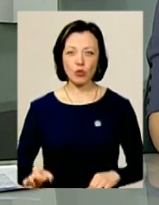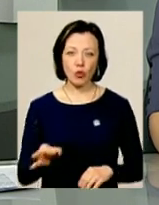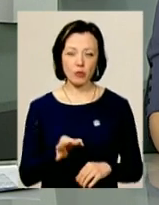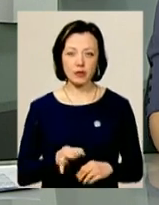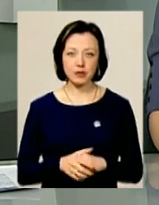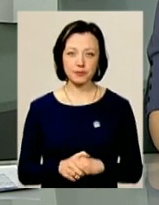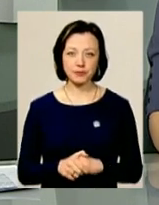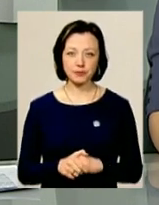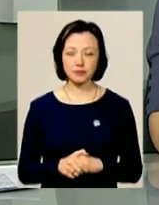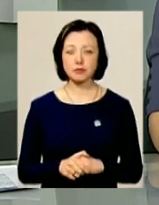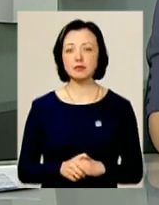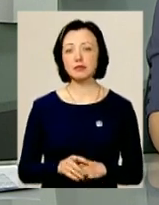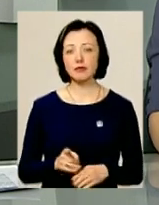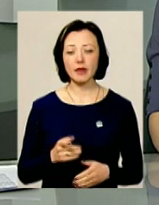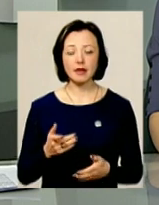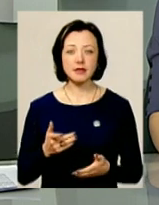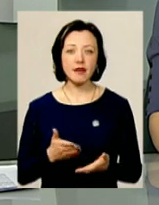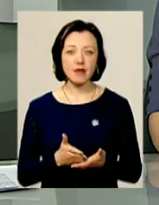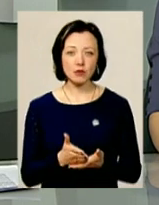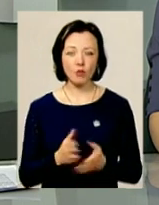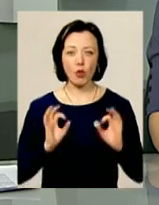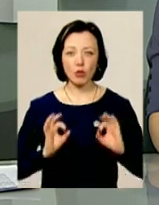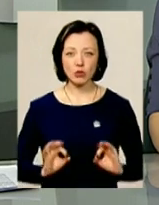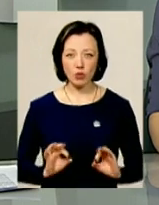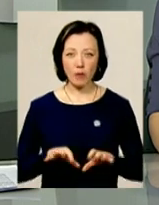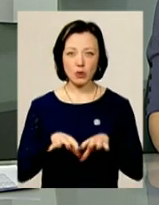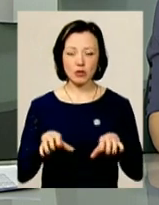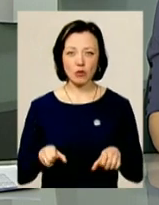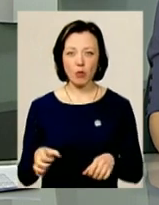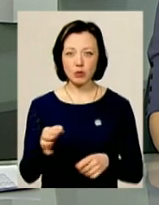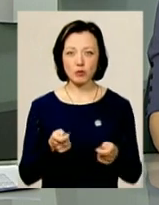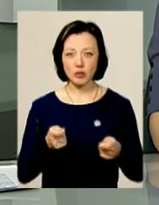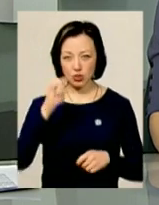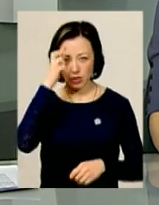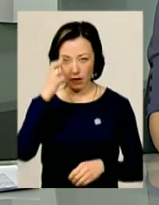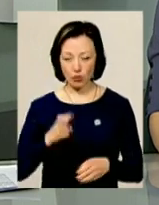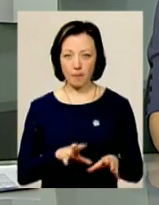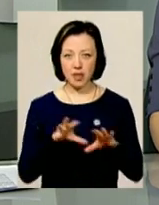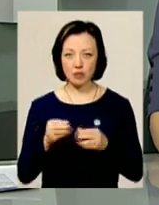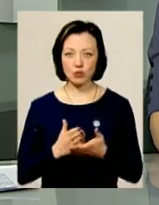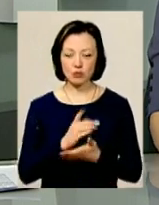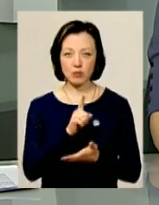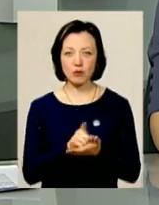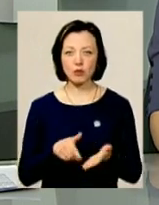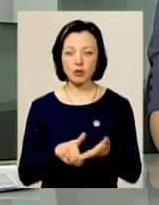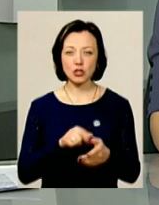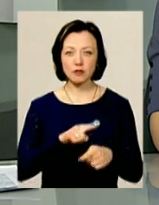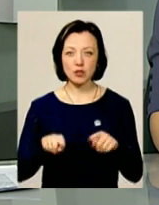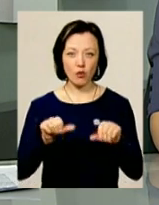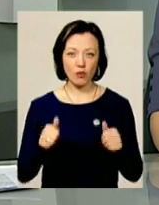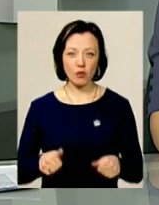Сергій Наконечний. За версією обласної прокуратури, посадовець обласного управління Державної міграційної служби мав допомогти швидше